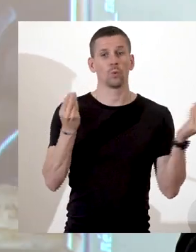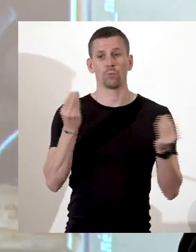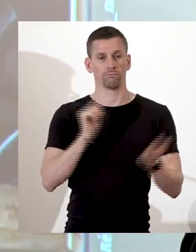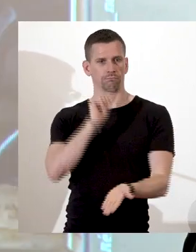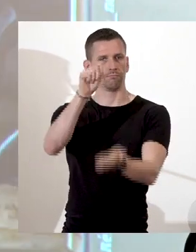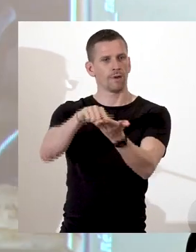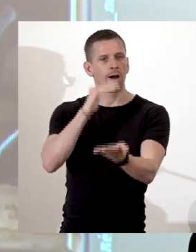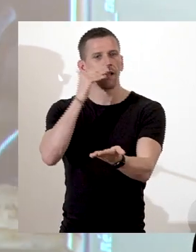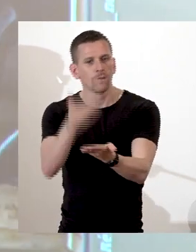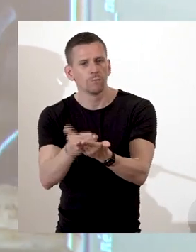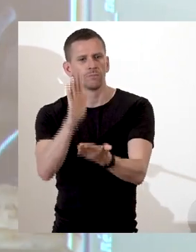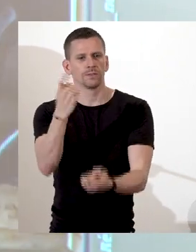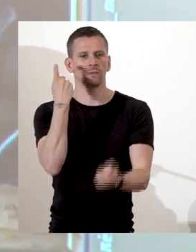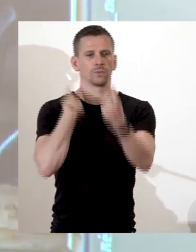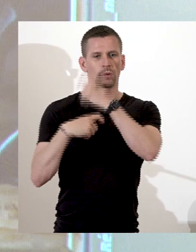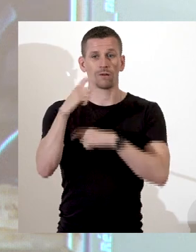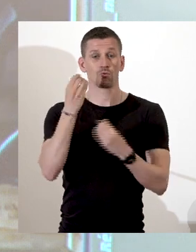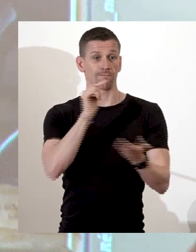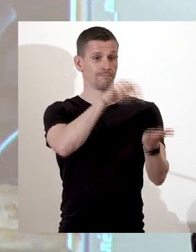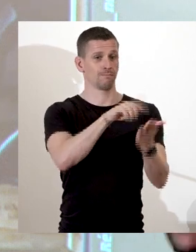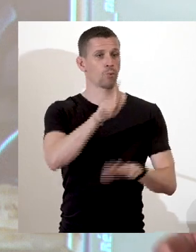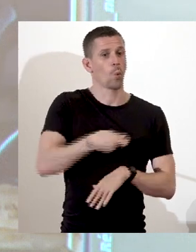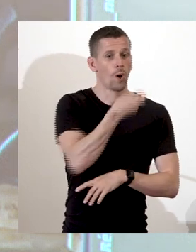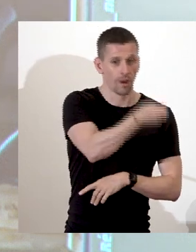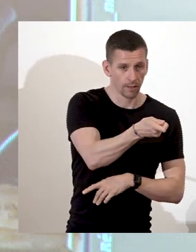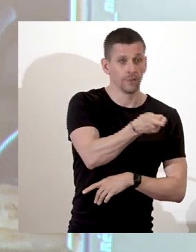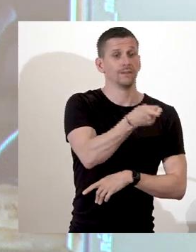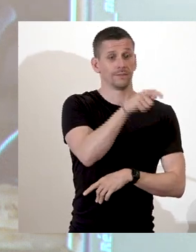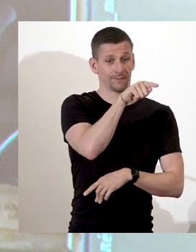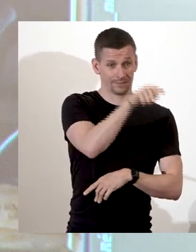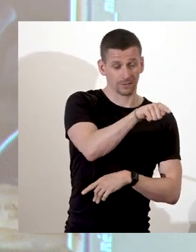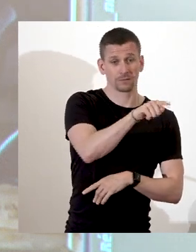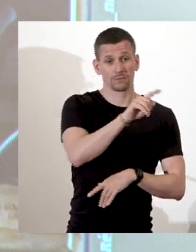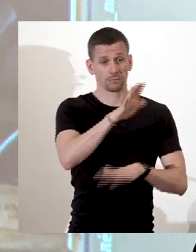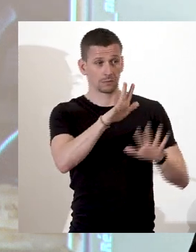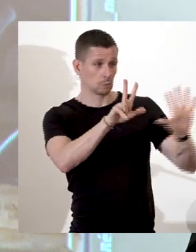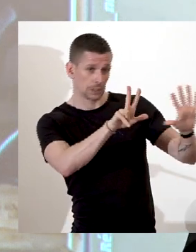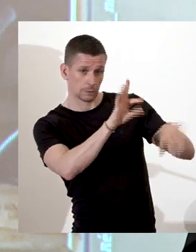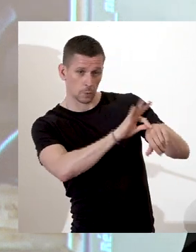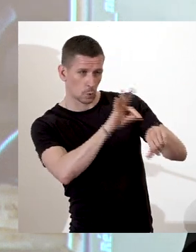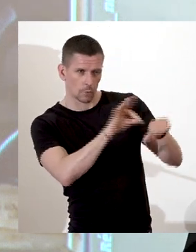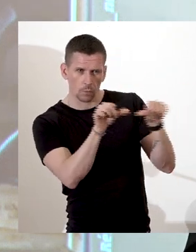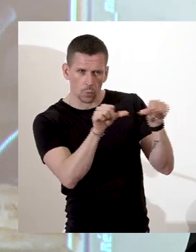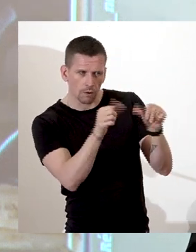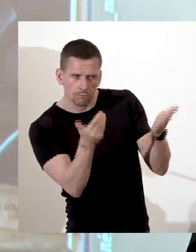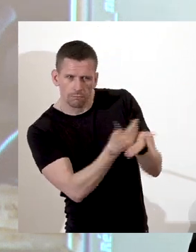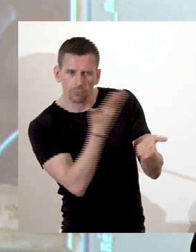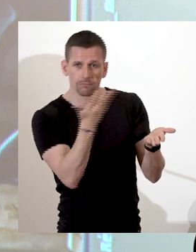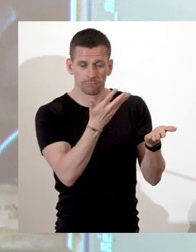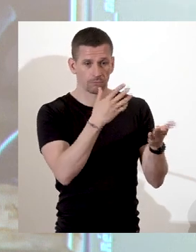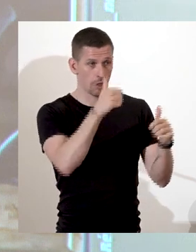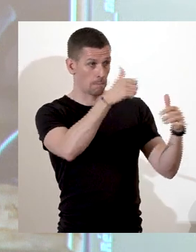Il s'agit de commenter en quelques minutes, 7 à 8 minutes, une image en lien avec une thématique